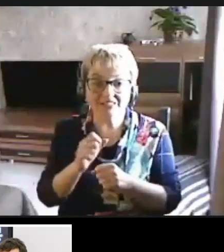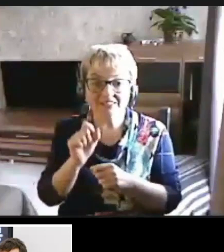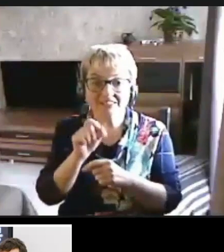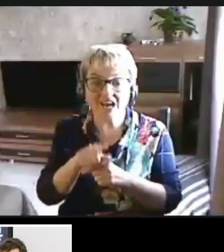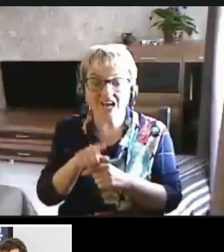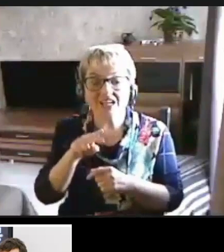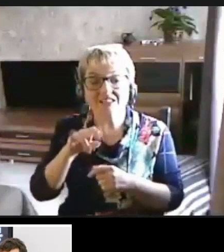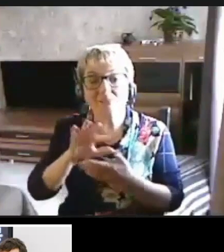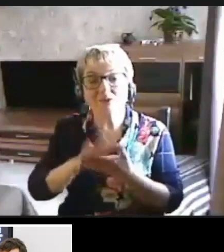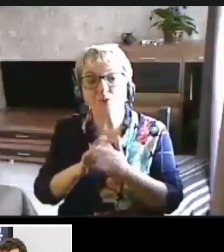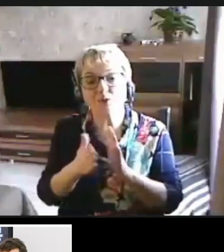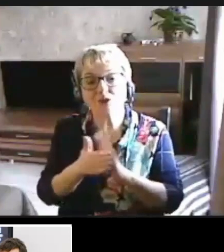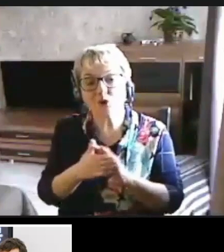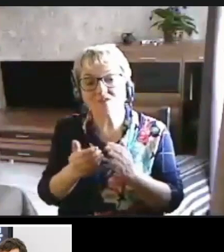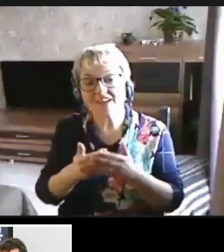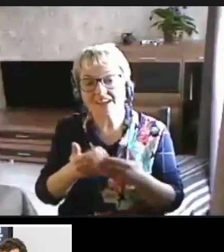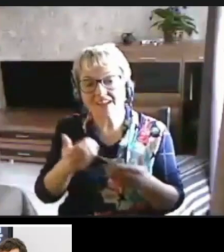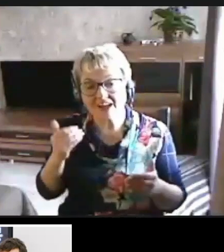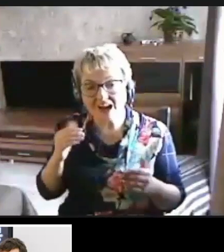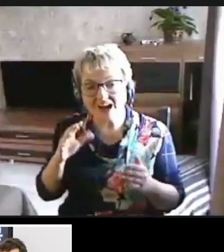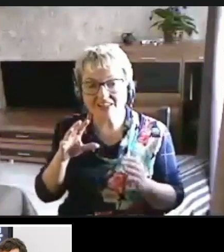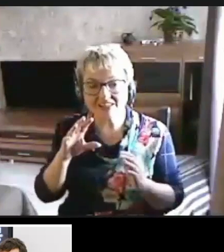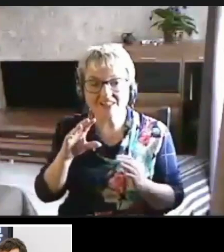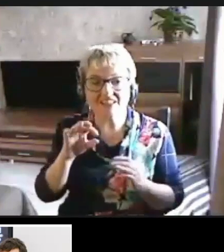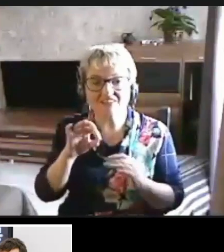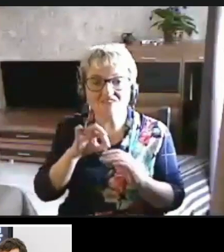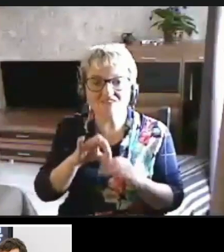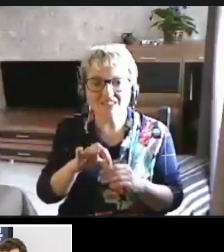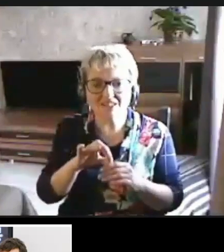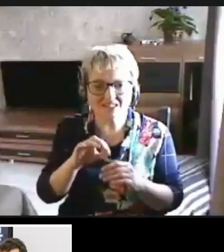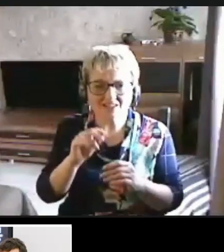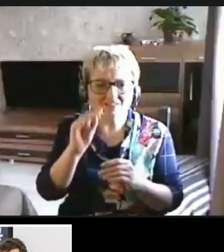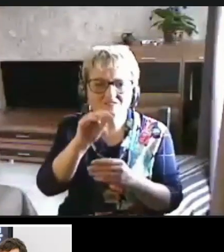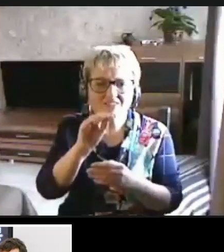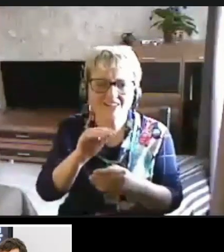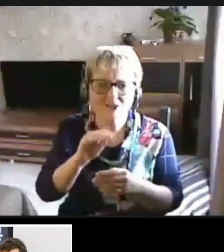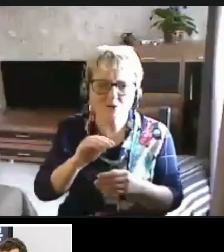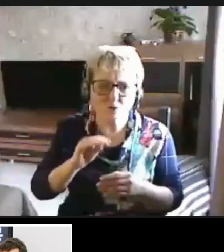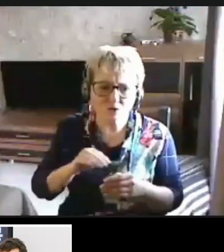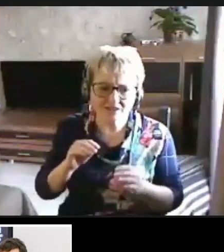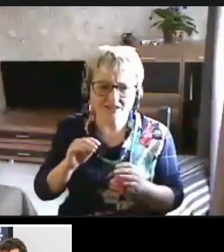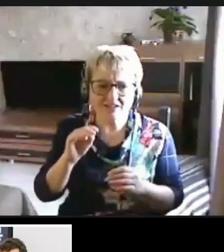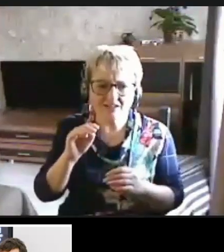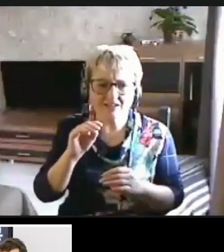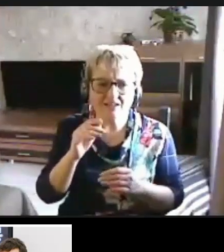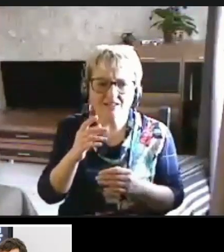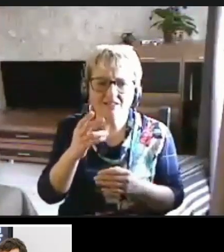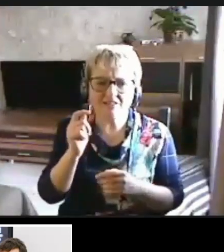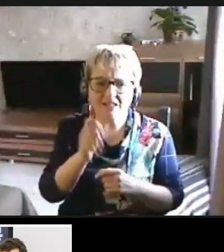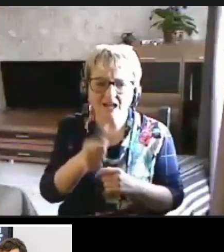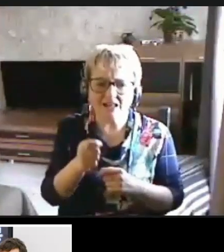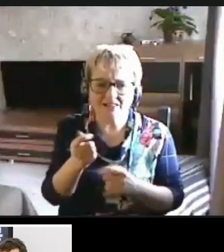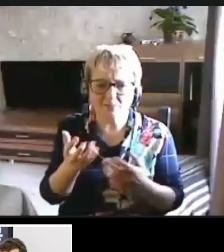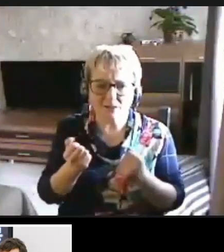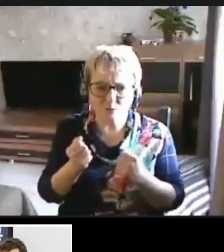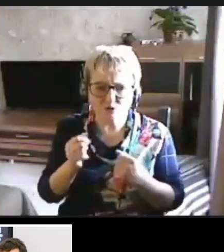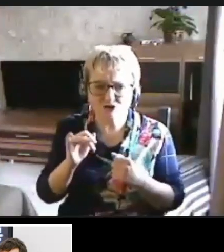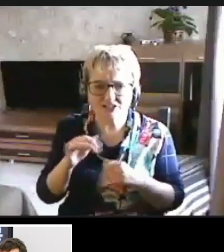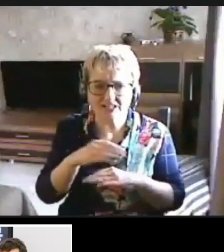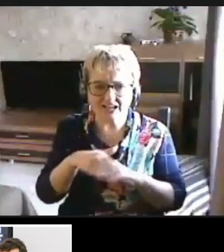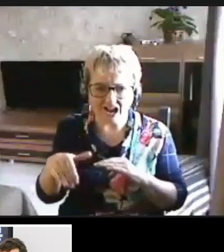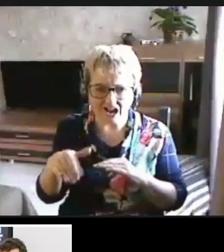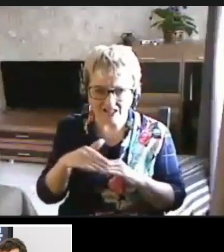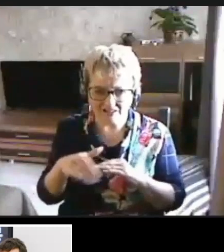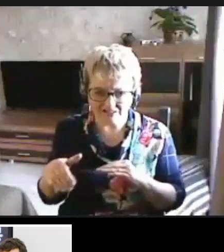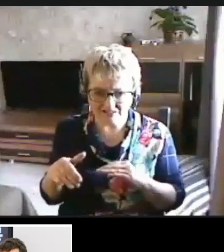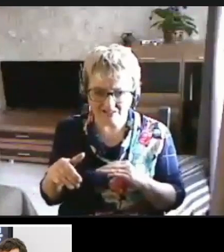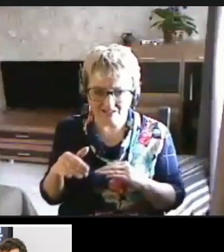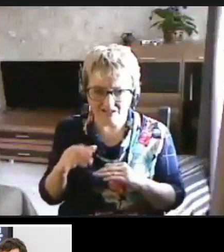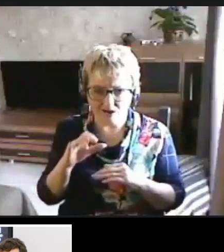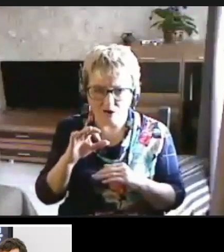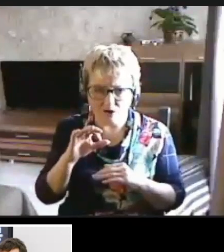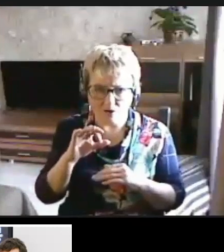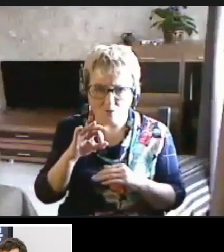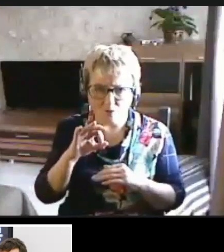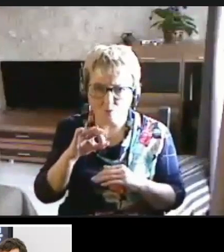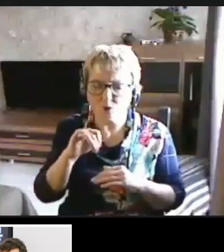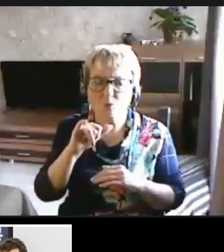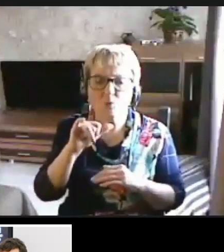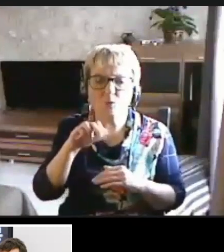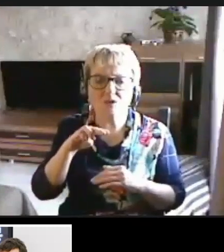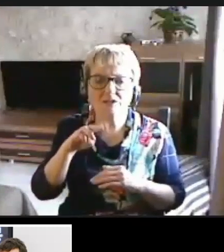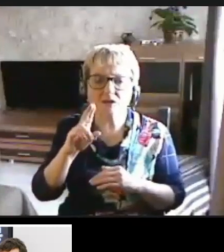условии ранее введенных данных получателя и адреса. Утконос